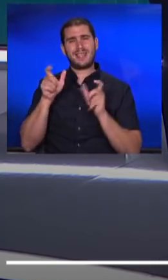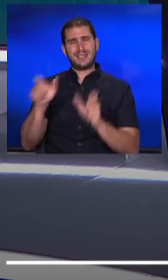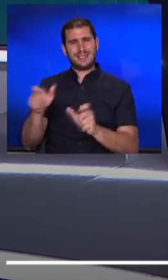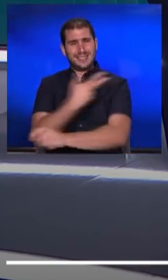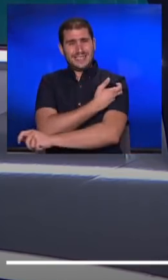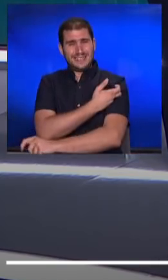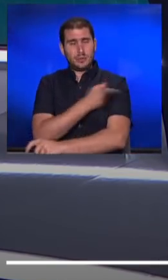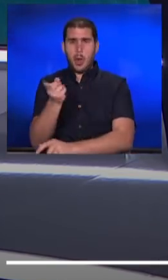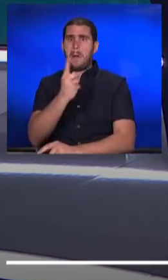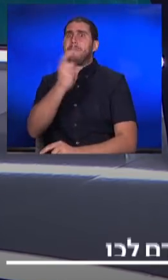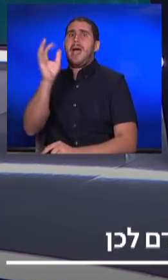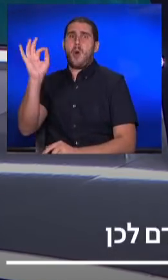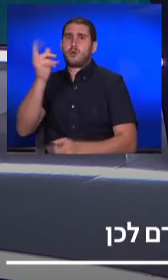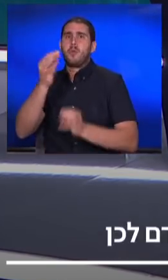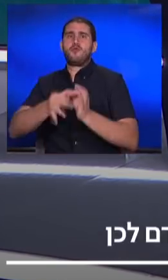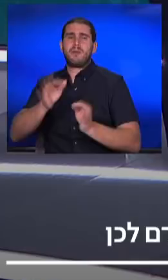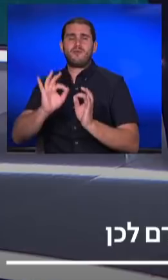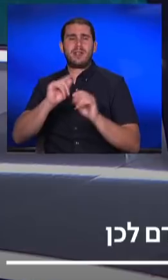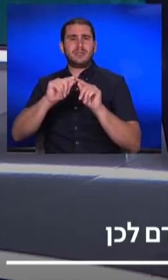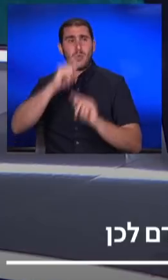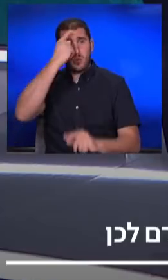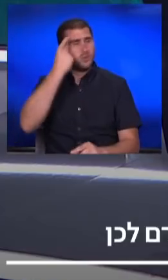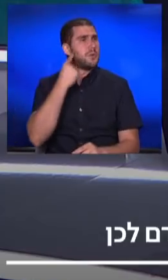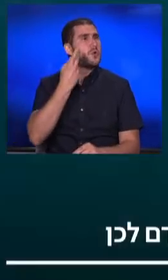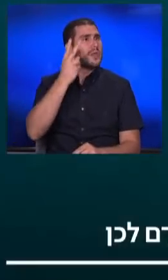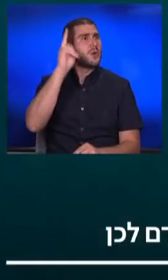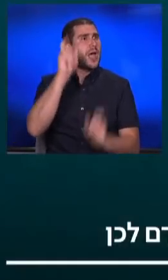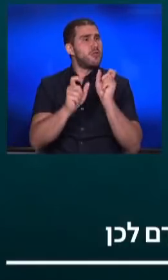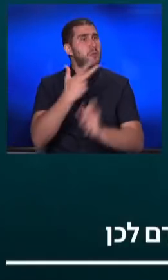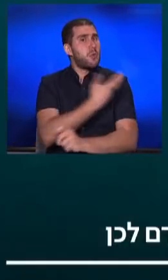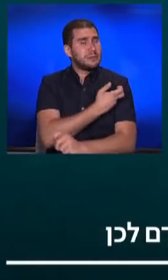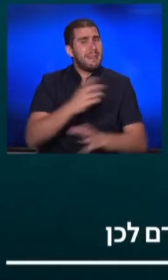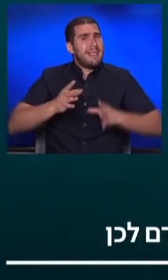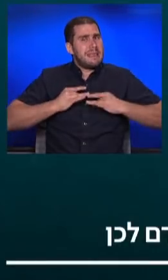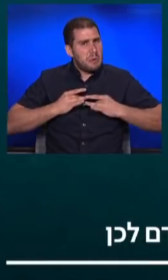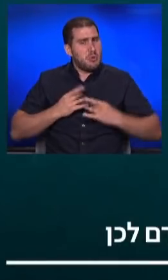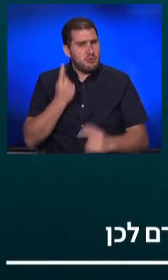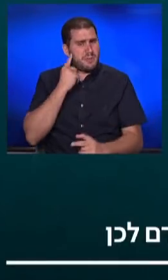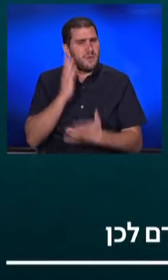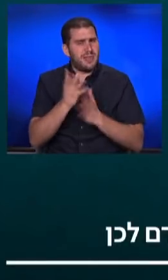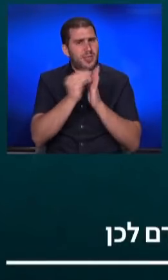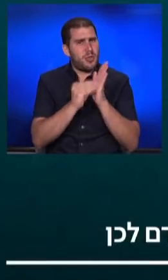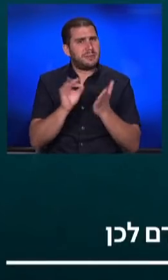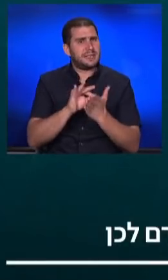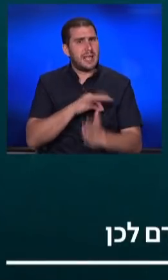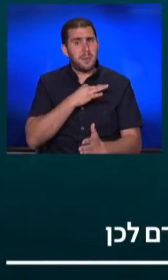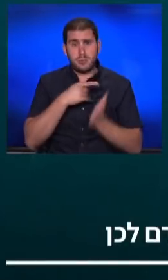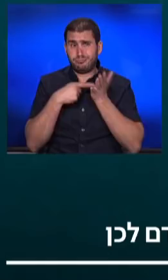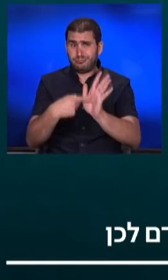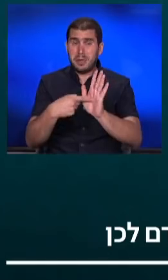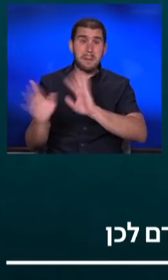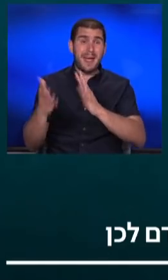עבור הווריאנט זהו, אנחנו שומעות על יותר ויותר אנשים מחוסנים שנדבקים. שמענו את הנתונים שמשרד הבריאות מציג עכשיו, שבערך